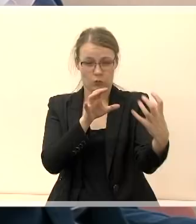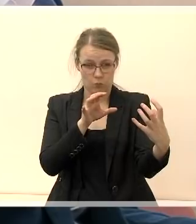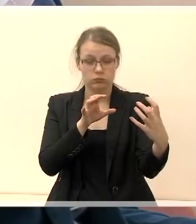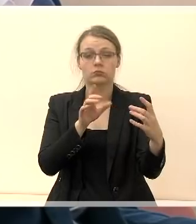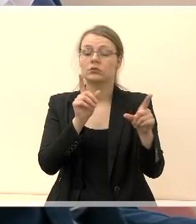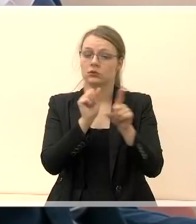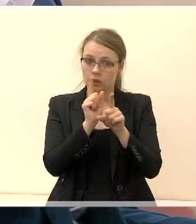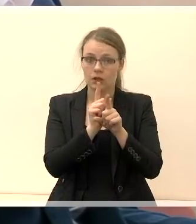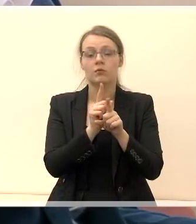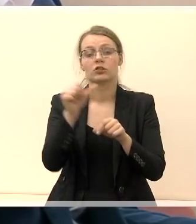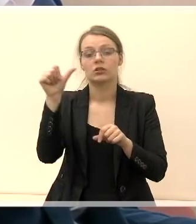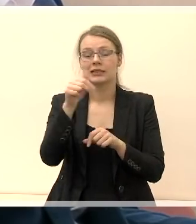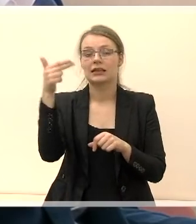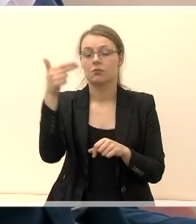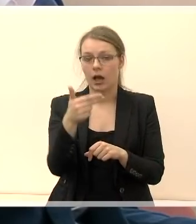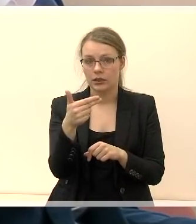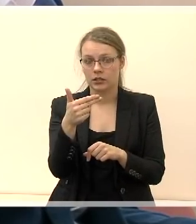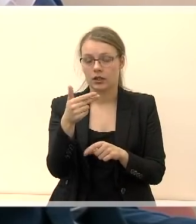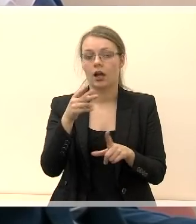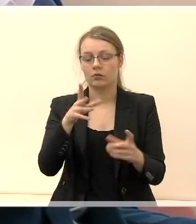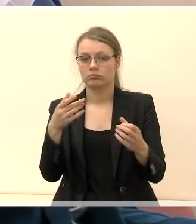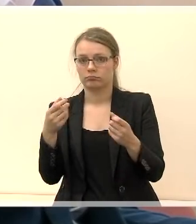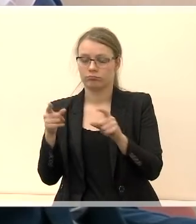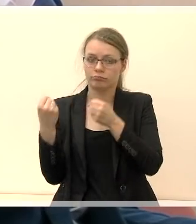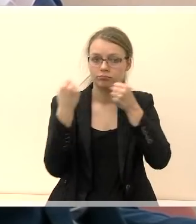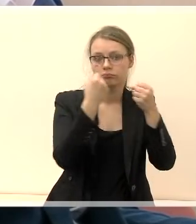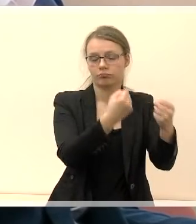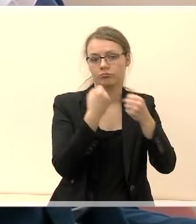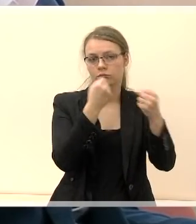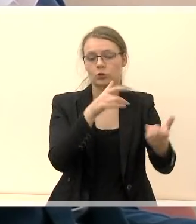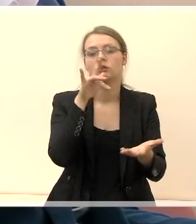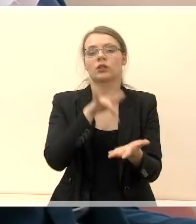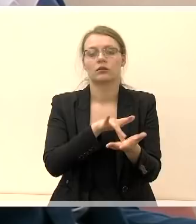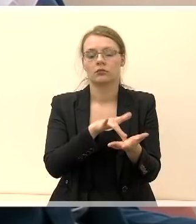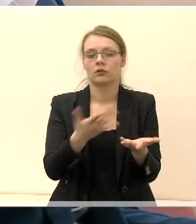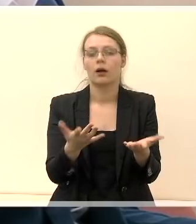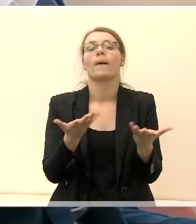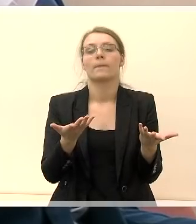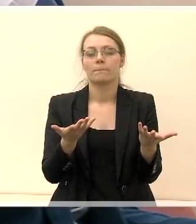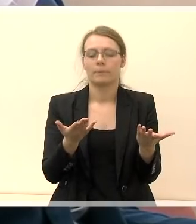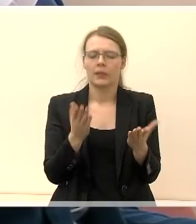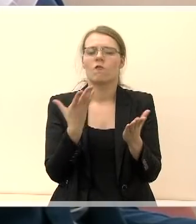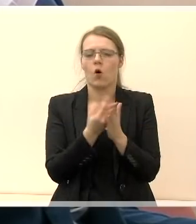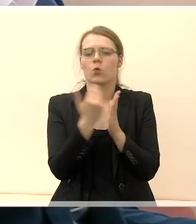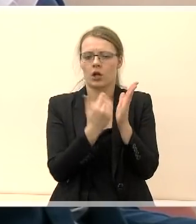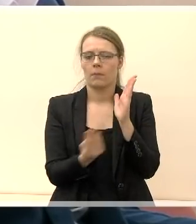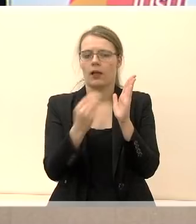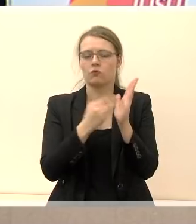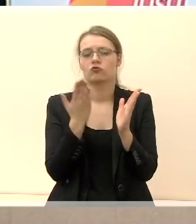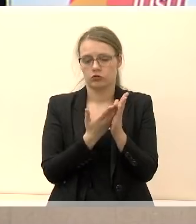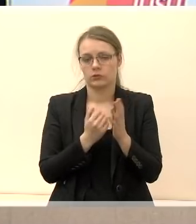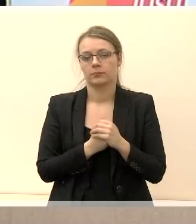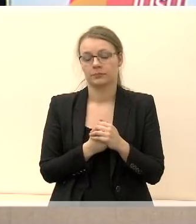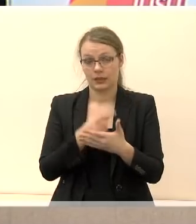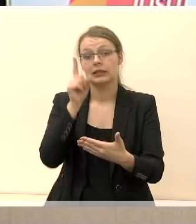susiziekymo savaitgaliais su centro klausimai. Taip pat numatyti mūsų programoje. Tikimės